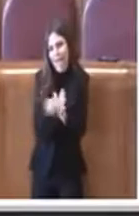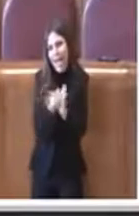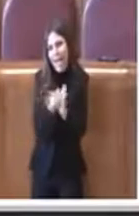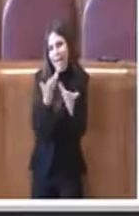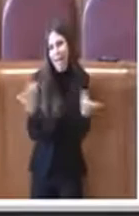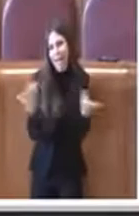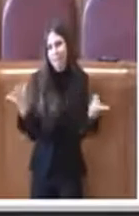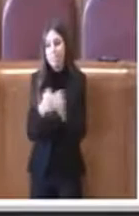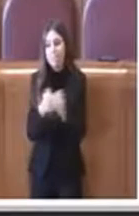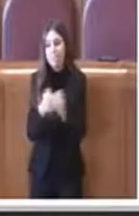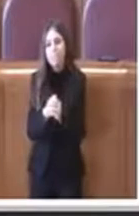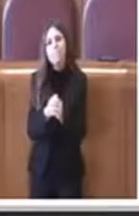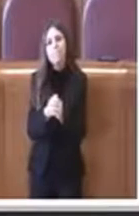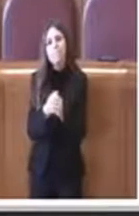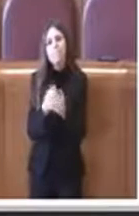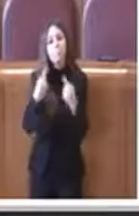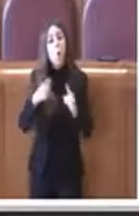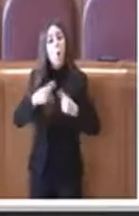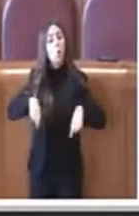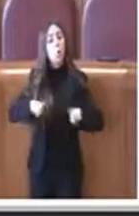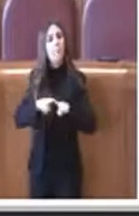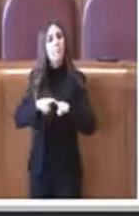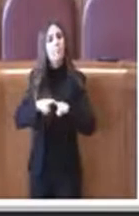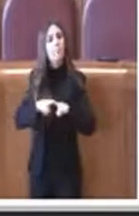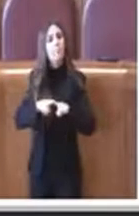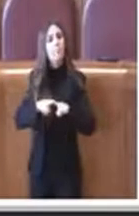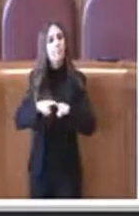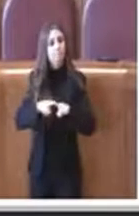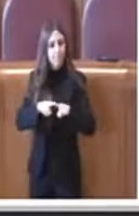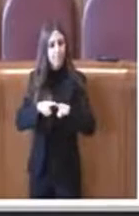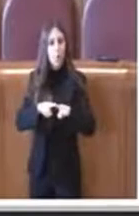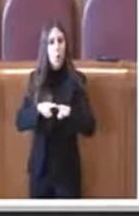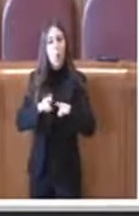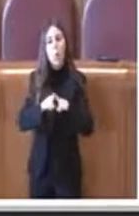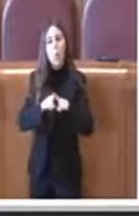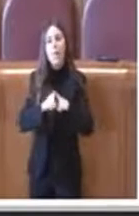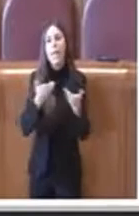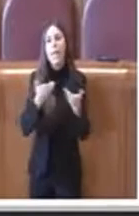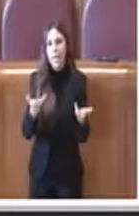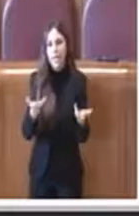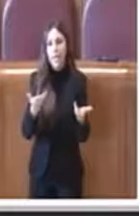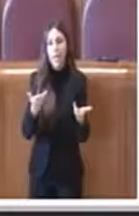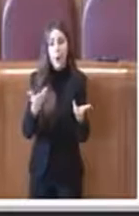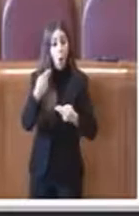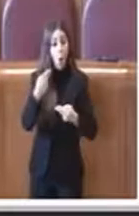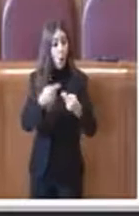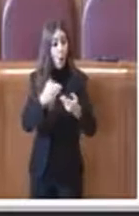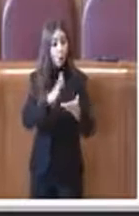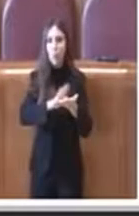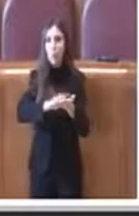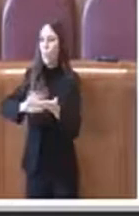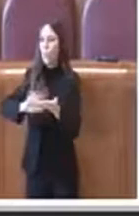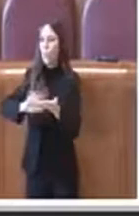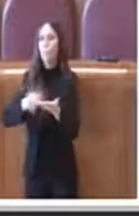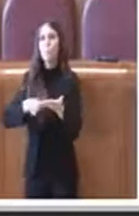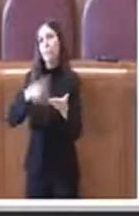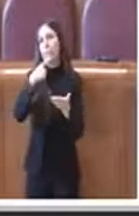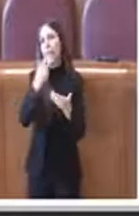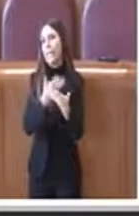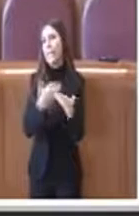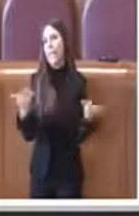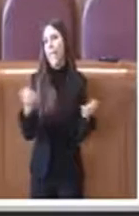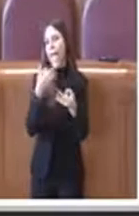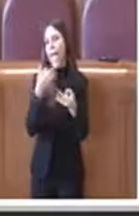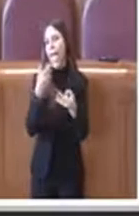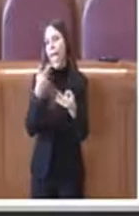detta questa situazione noi stiamo facendo una pulizia proprio sui conti perché lo abbiamo sempre detto abbiamo